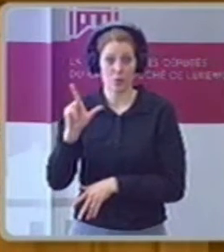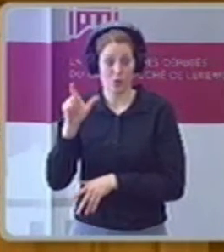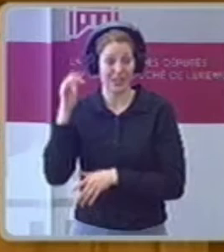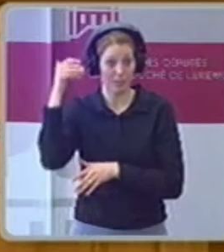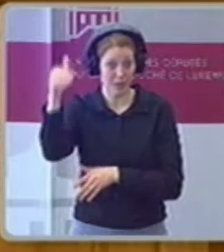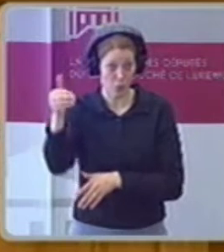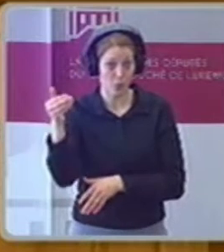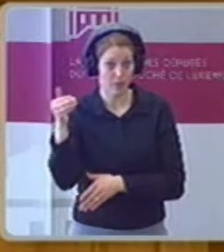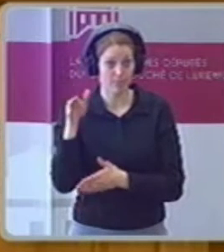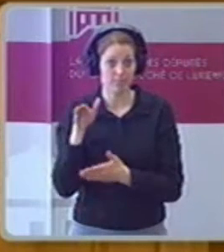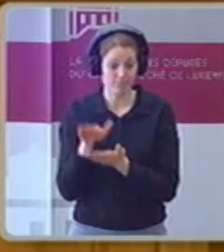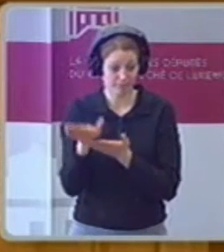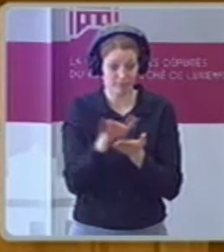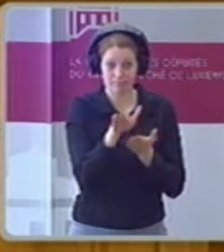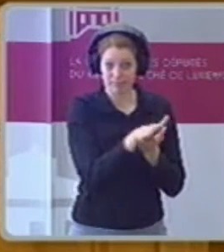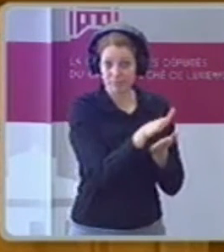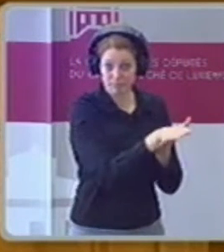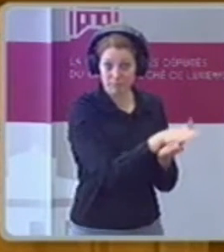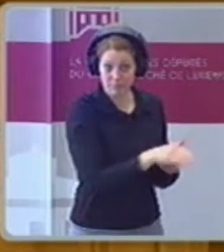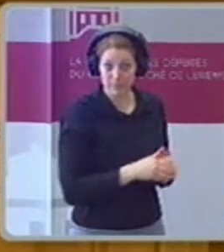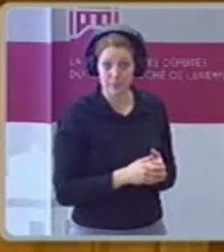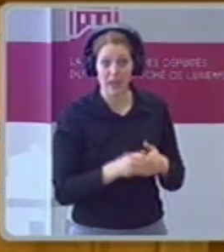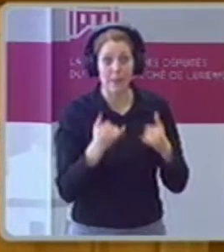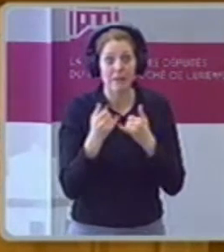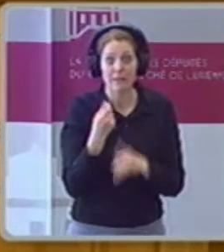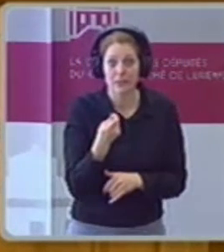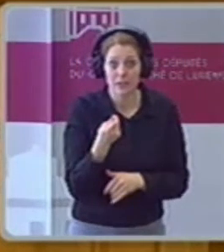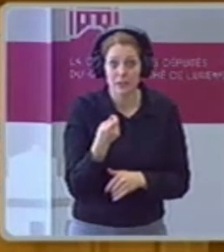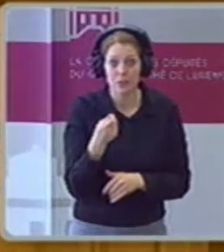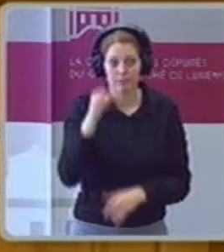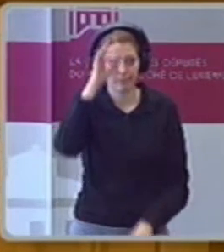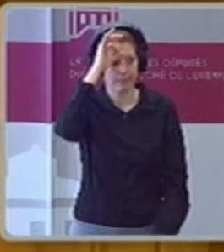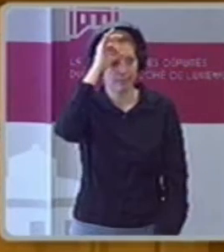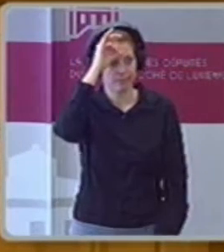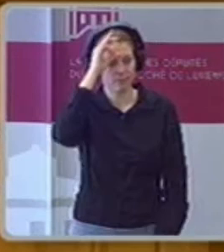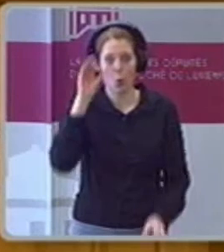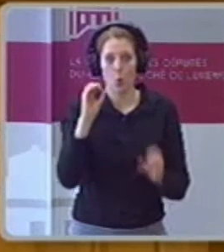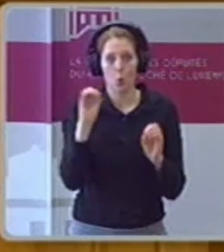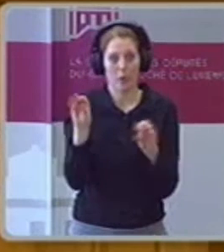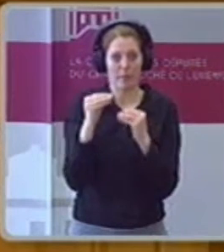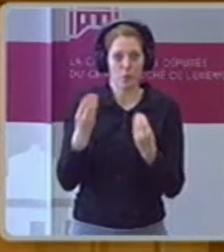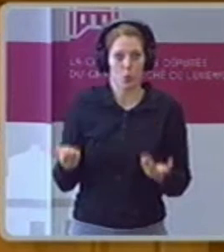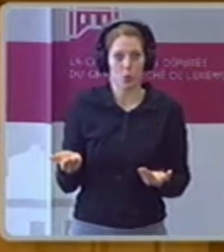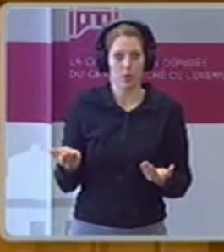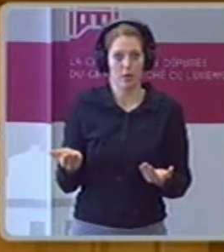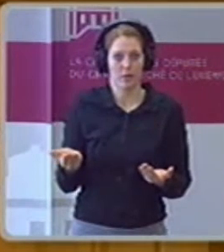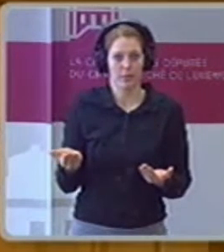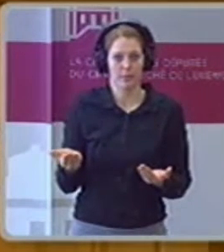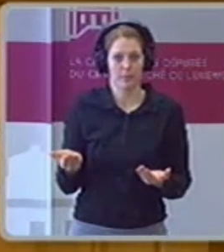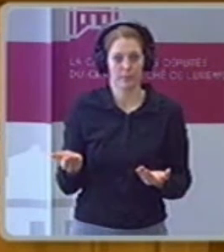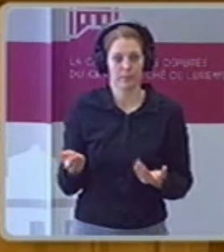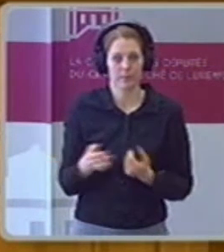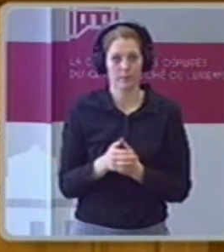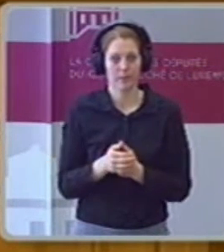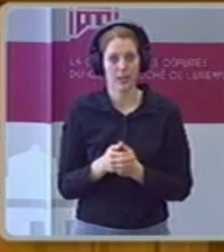bekannt. Anodessen, dass die Majoritätspartei in der Regierung in den nächsten Wochen nicht mitgegangen ist. Sie hätten